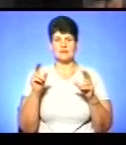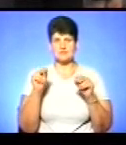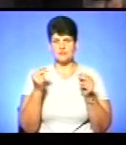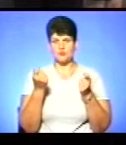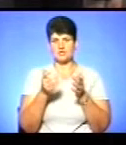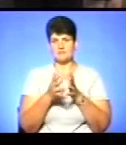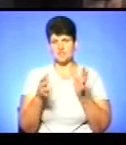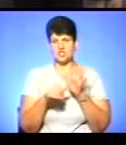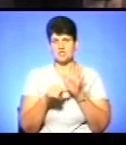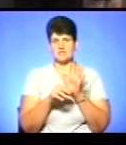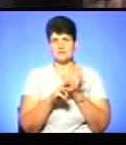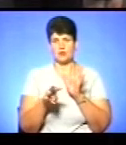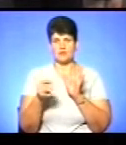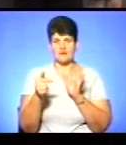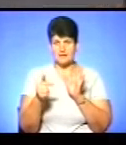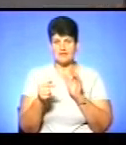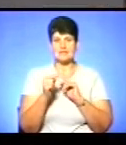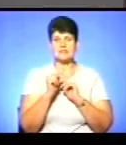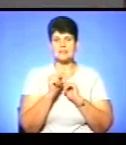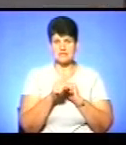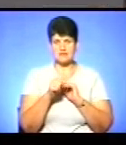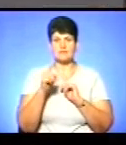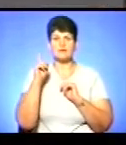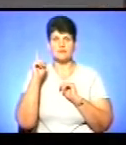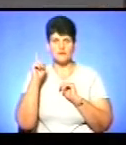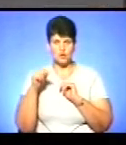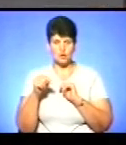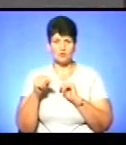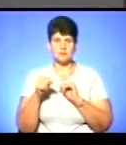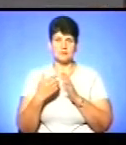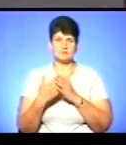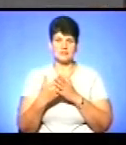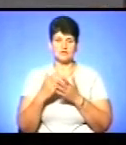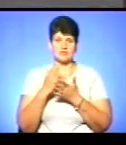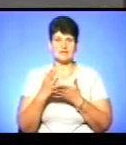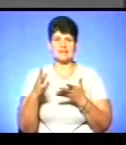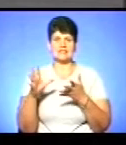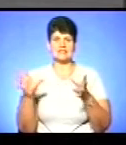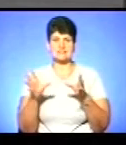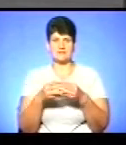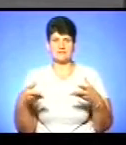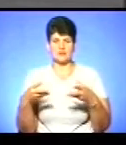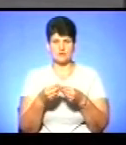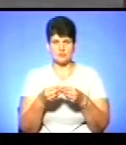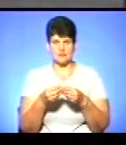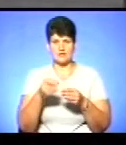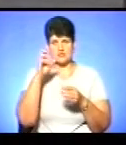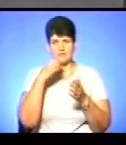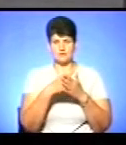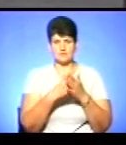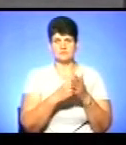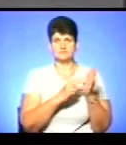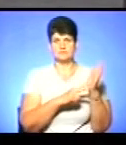гривень. З них, як відомо, йде співфінансування. Державний бюджет 70% і міський бюджет